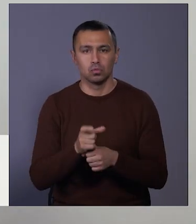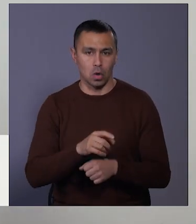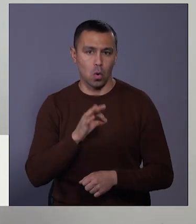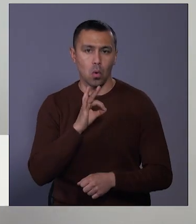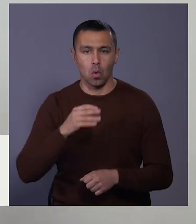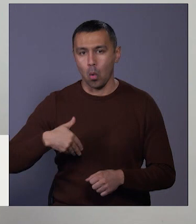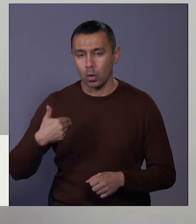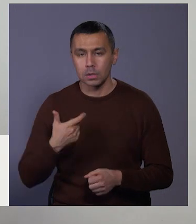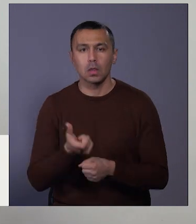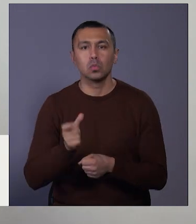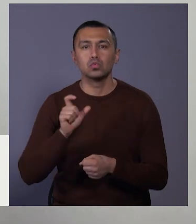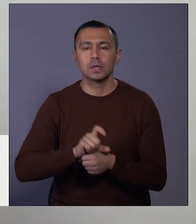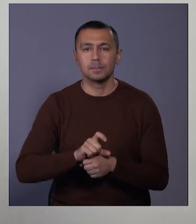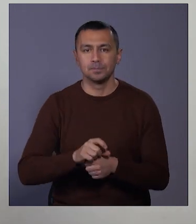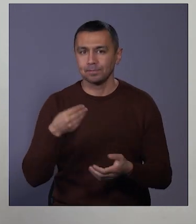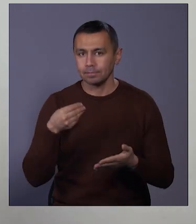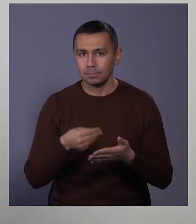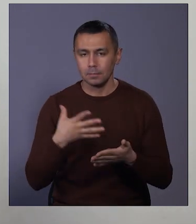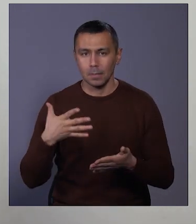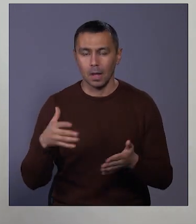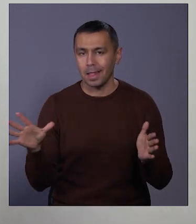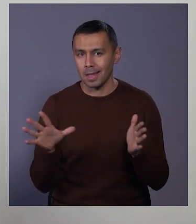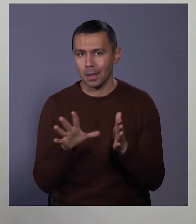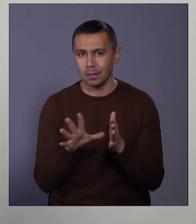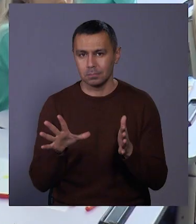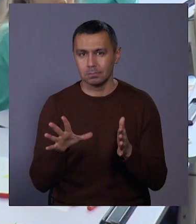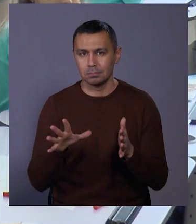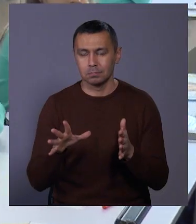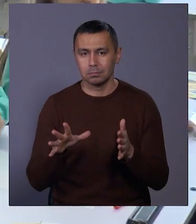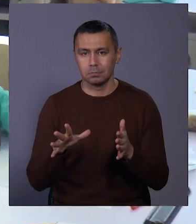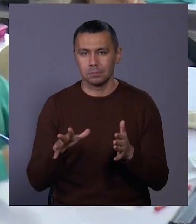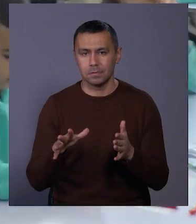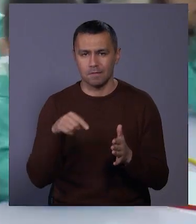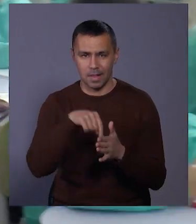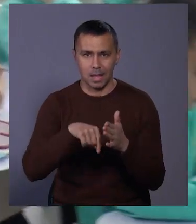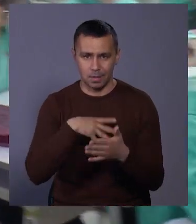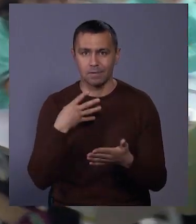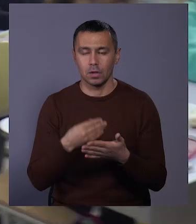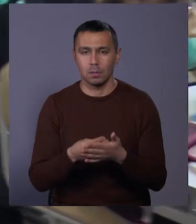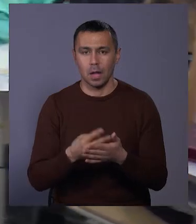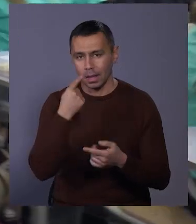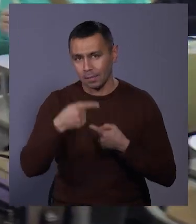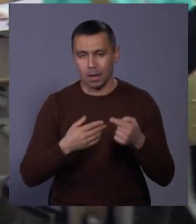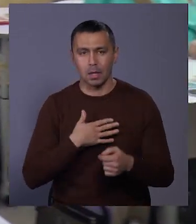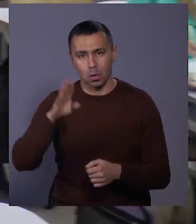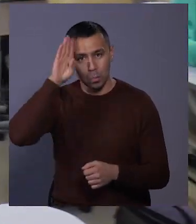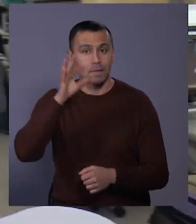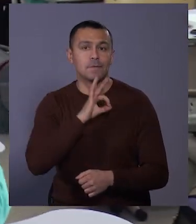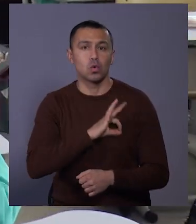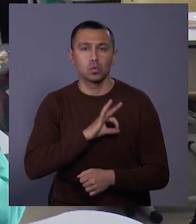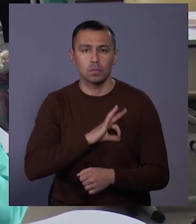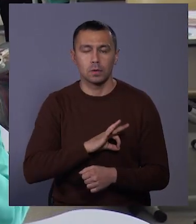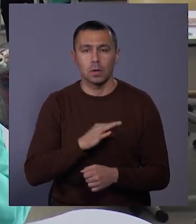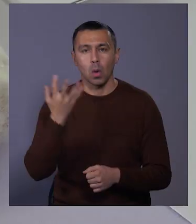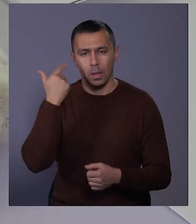ціна енергетичними властивостями своїми. Зазвичай наші хлопці використовують ці